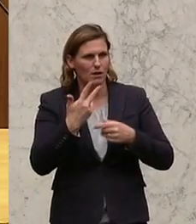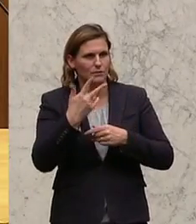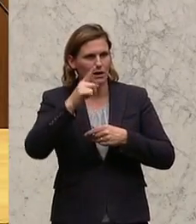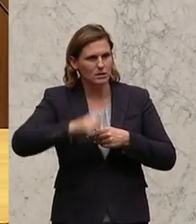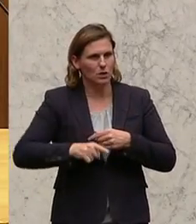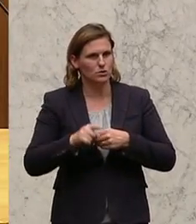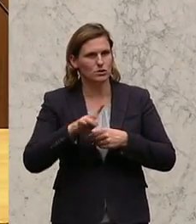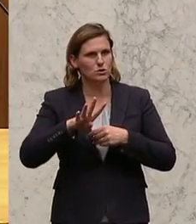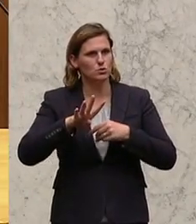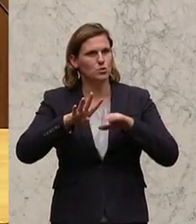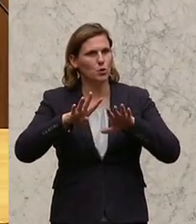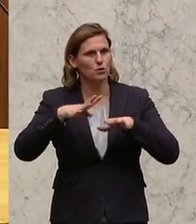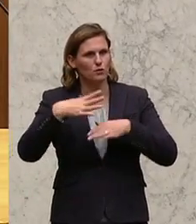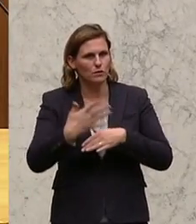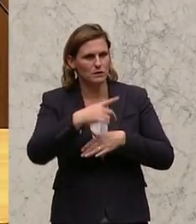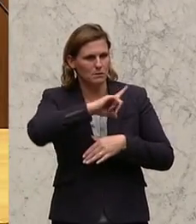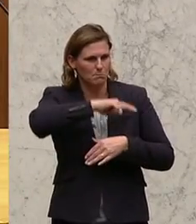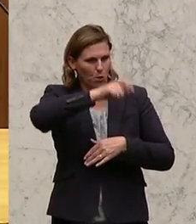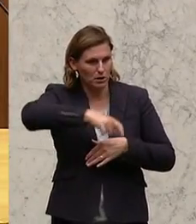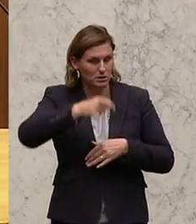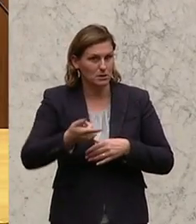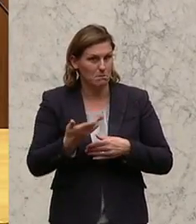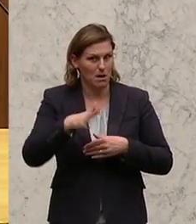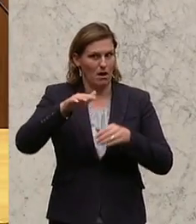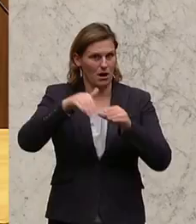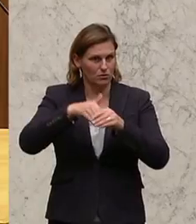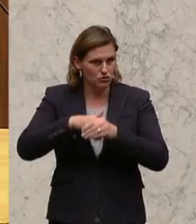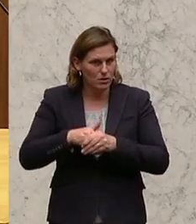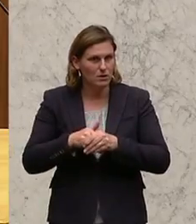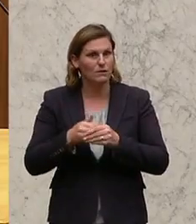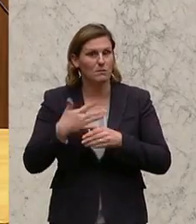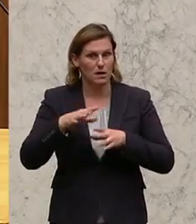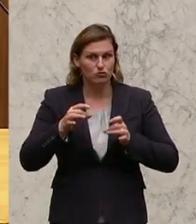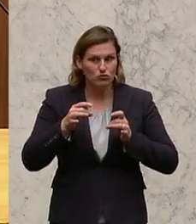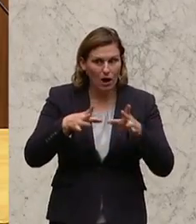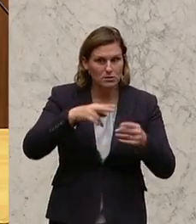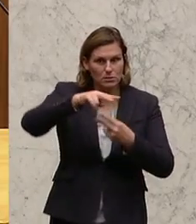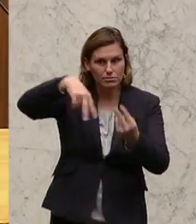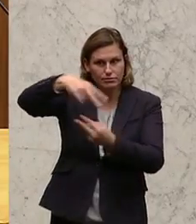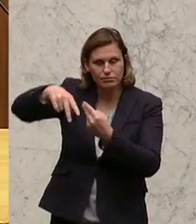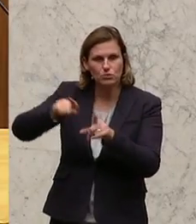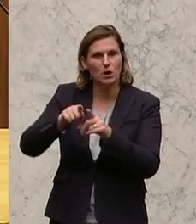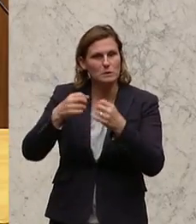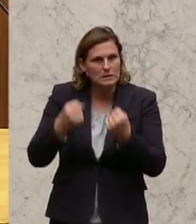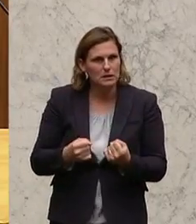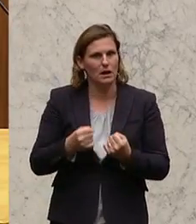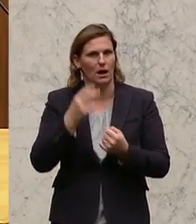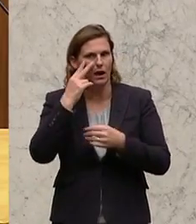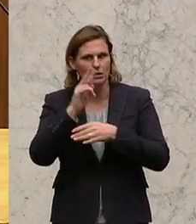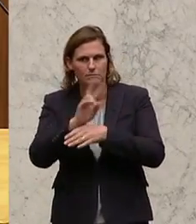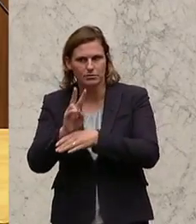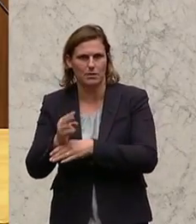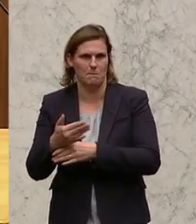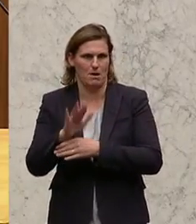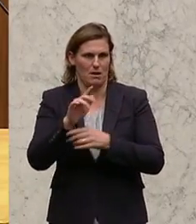Polizisten mehr im Dienst sein werden. Und ein Mehr an Polizisten auf der Straße bedeutet auch ein Mehr an Sicherheit. Zum